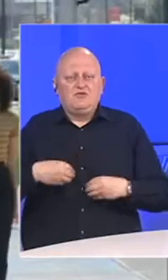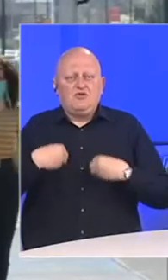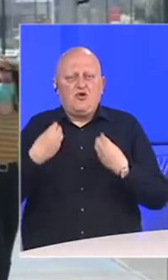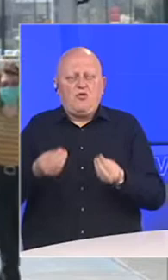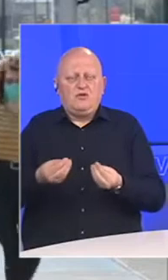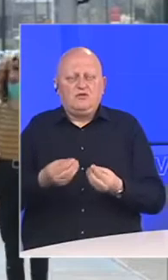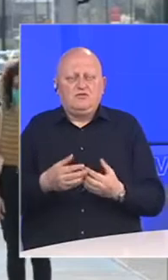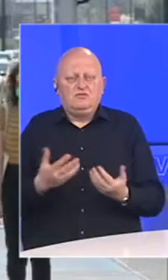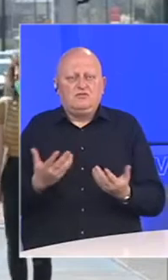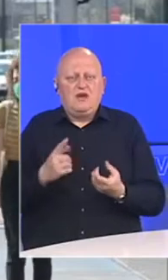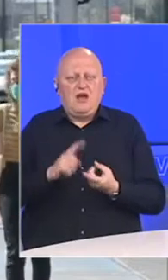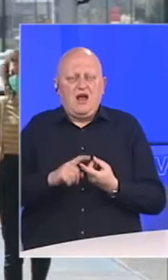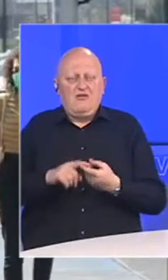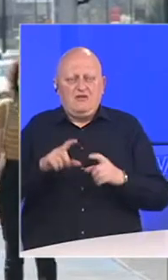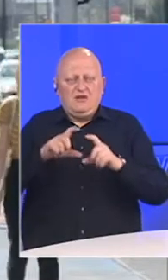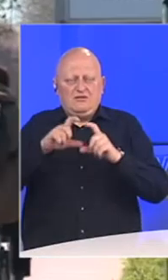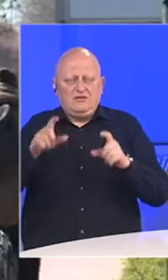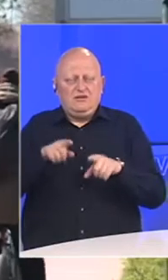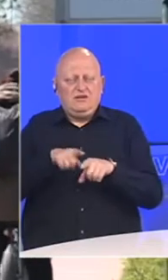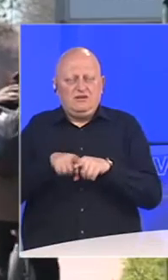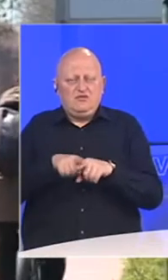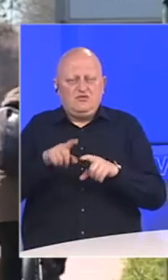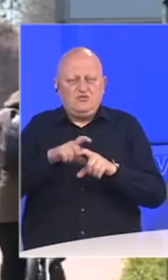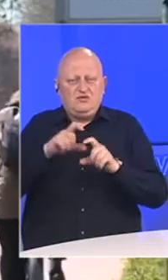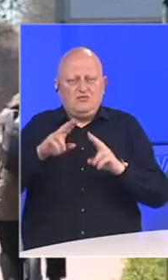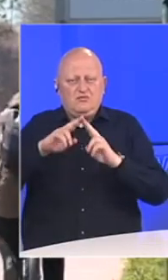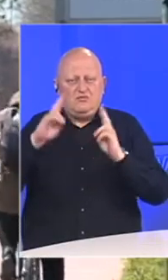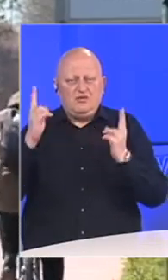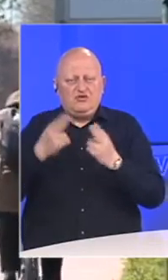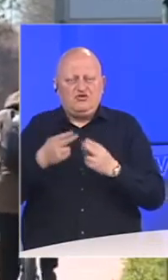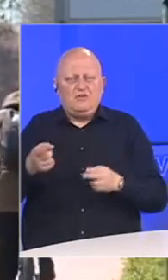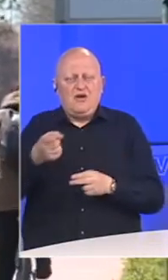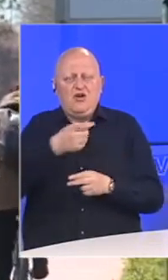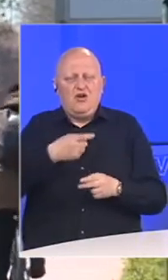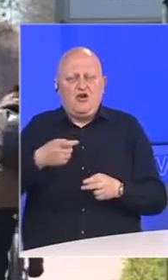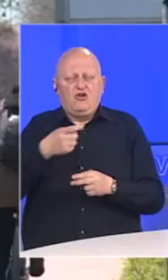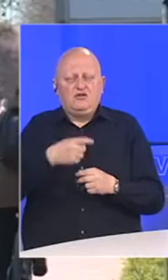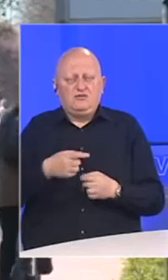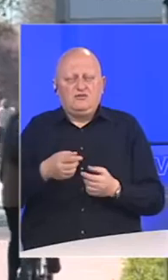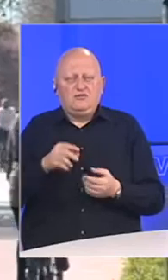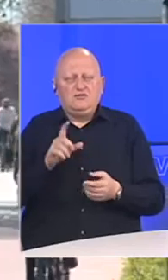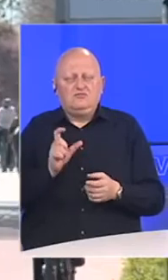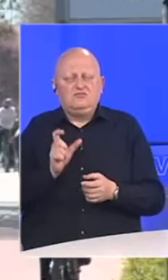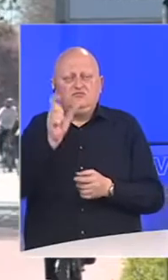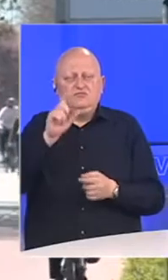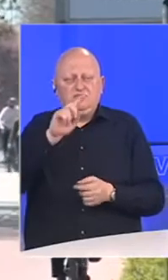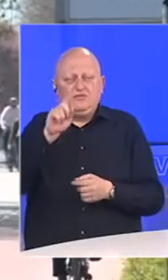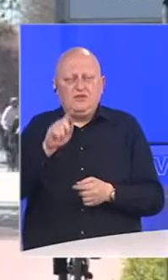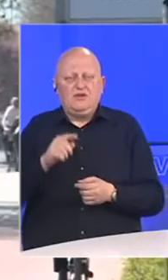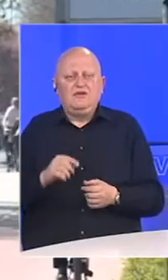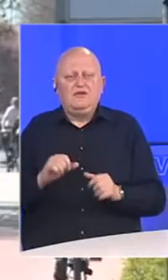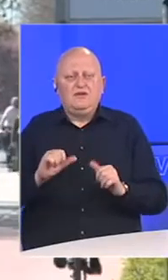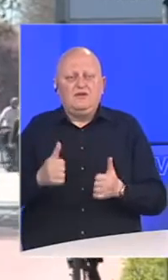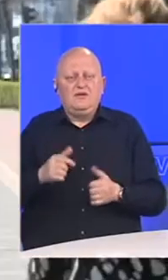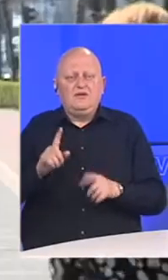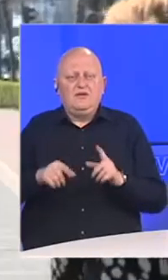kako u federalnim institucijama, tako i međunarodnim organizacijama, postavljajući pitanje da